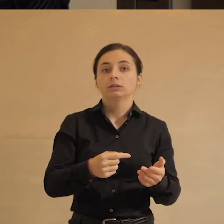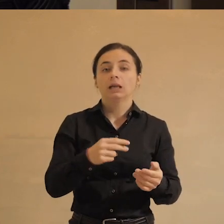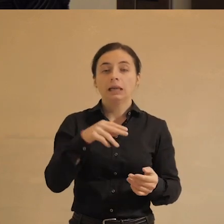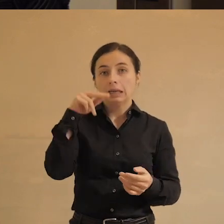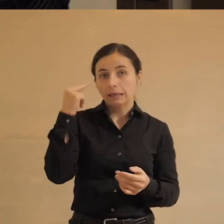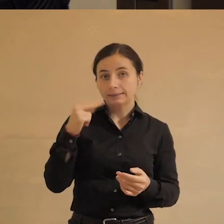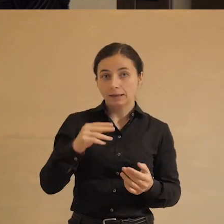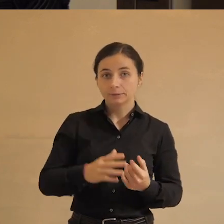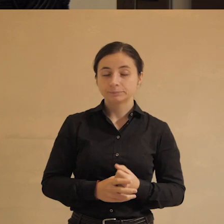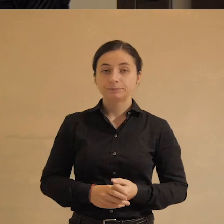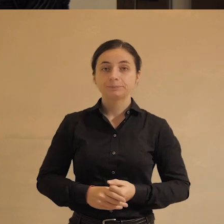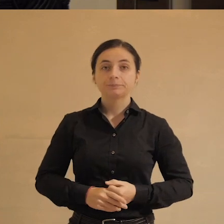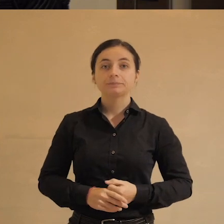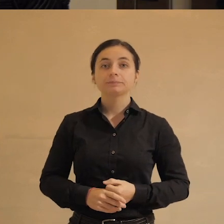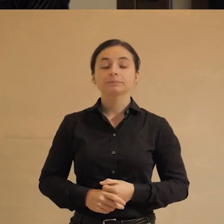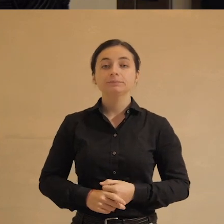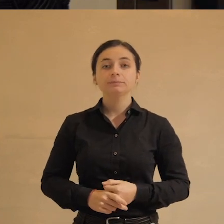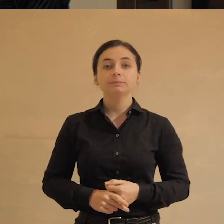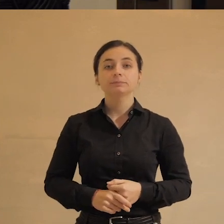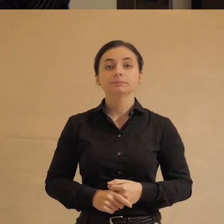Так, все-таки, вот так вот.